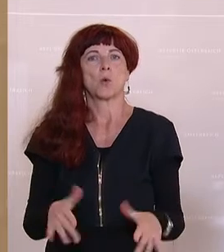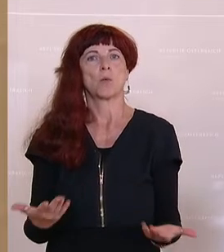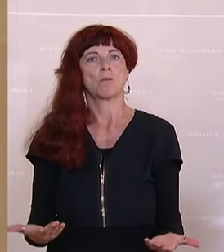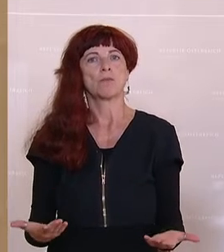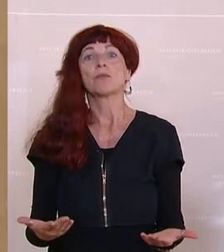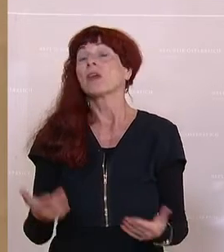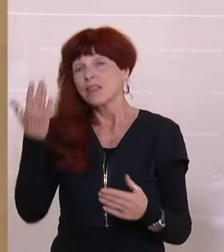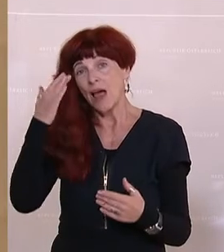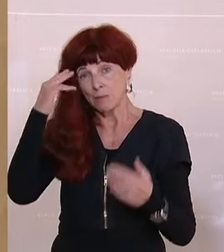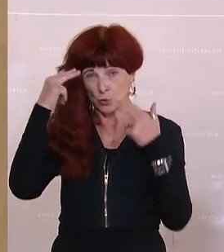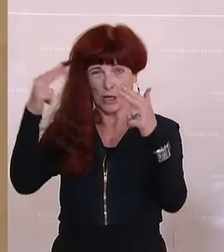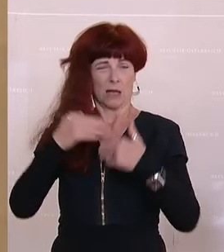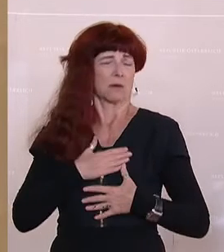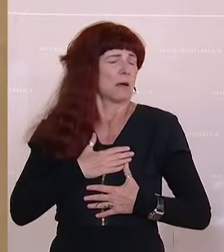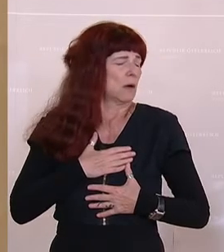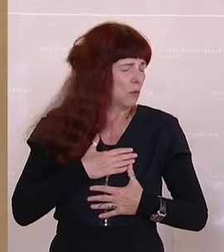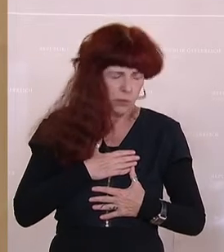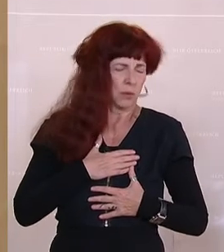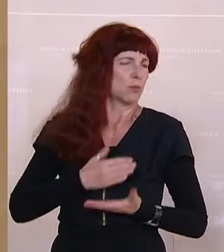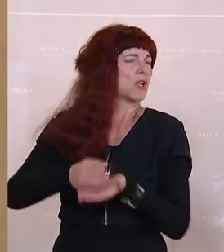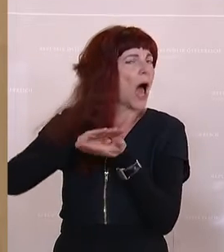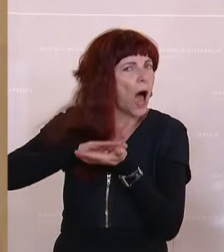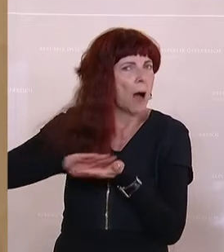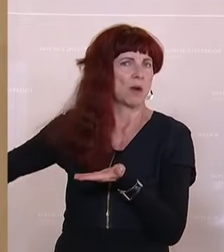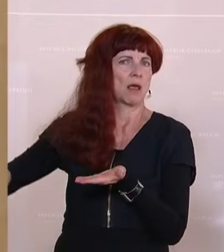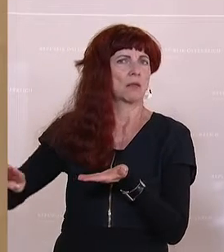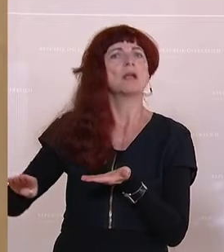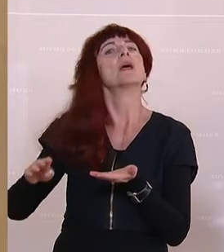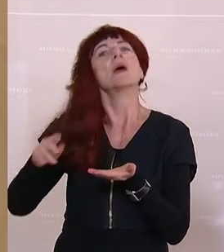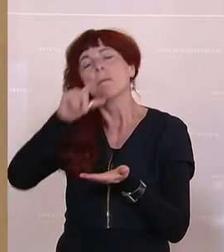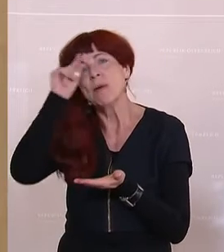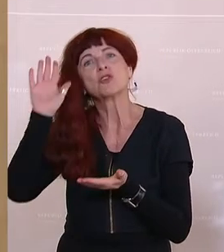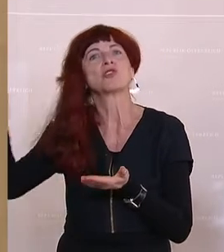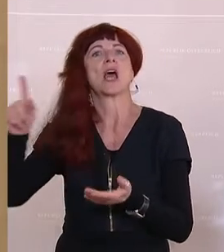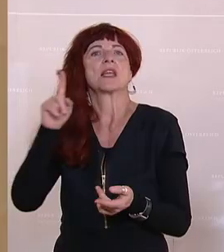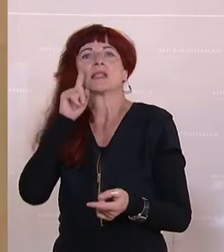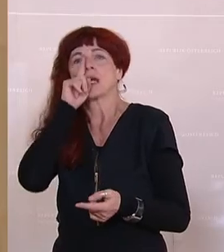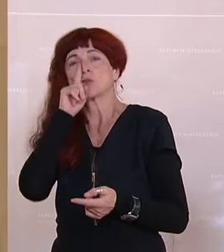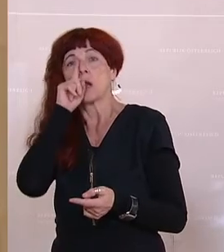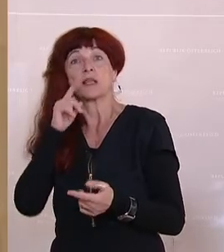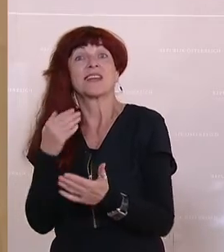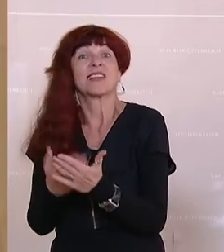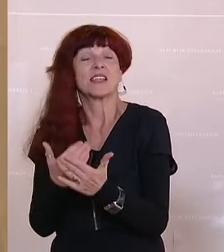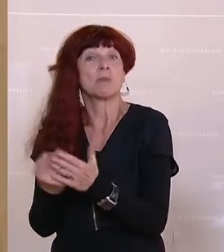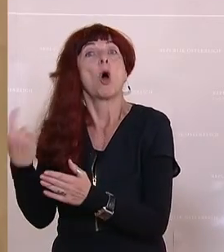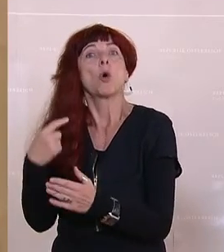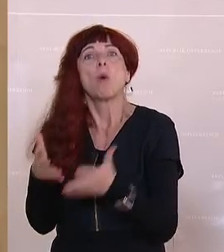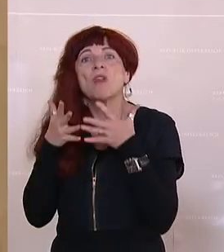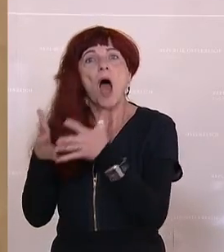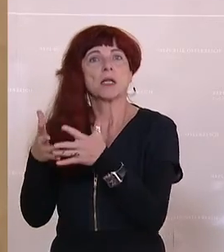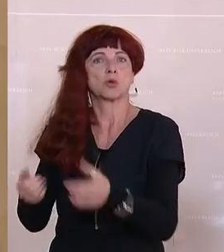zutiefst widerwärtig und abzulehnen, dass Menschen aufgrund ihrer Sexualität noch immer Hass und Gewalt ausgesetzt wird.